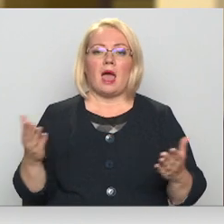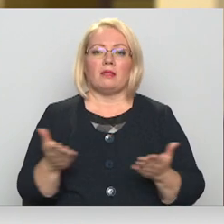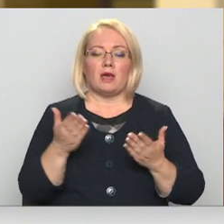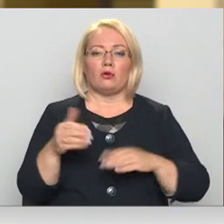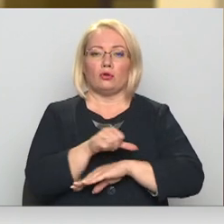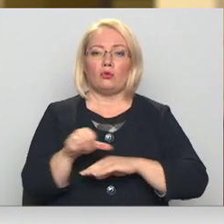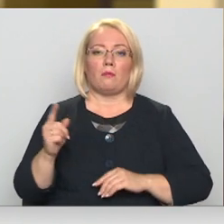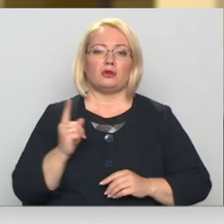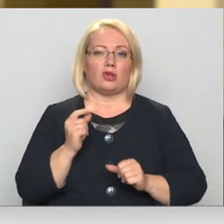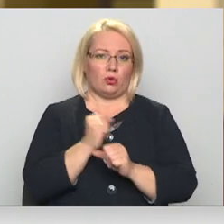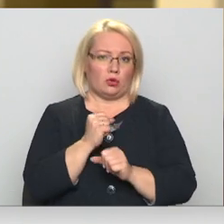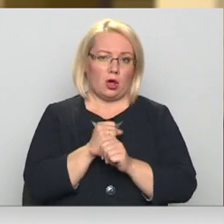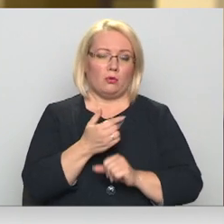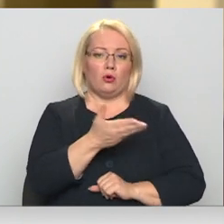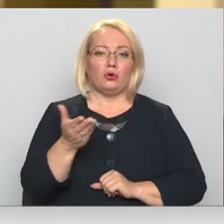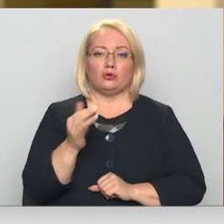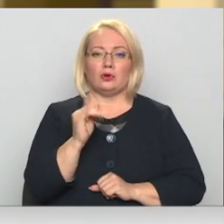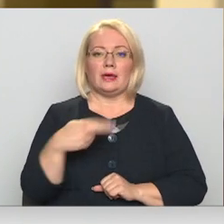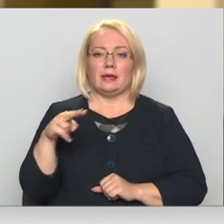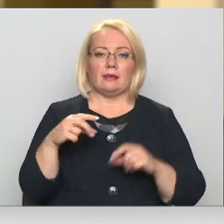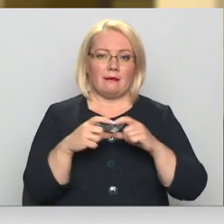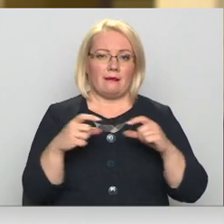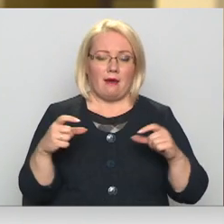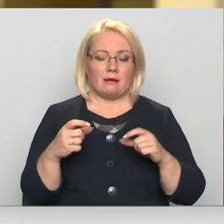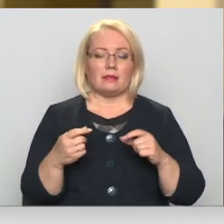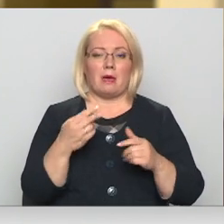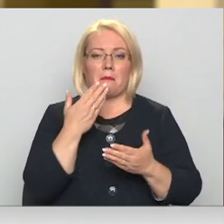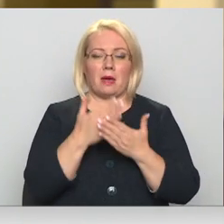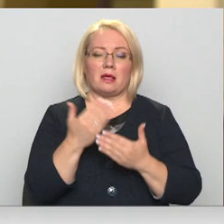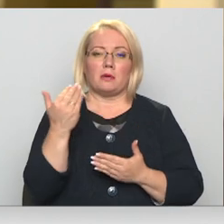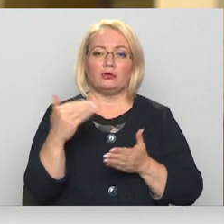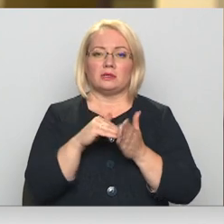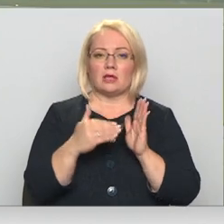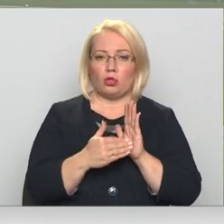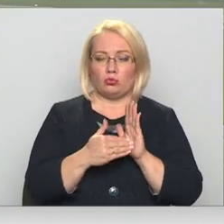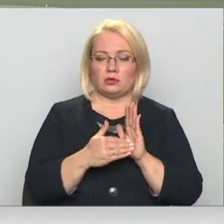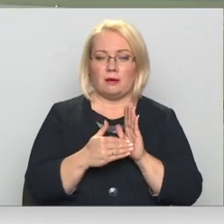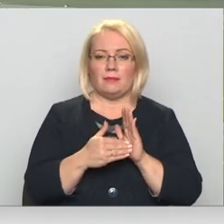robežas sarku darbu un jūsu ID karti uzrādās pie jūsu statusa pieteikumu.